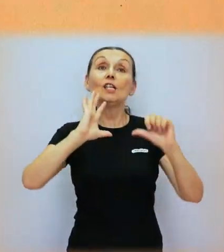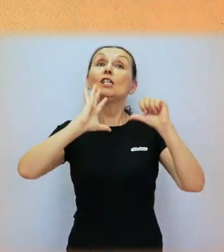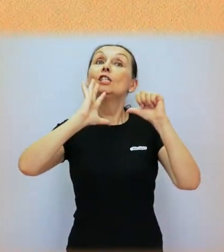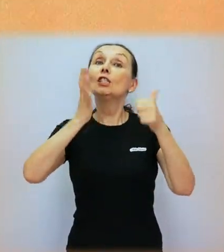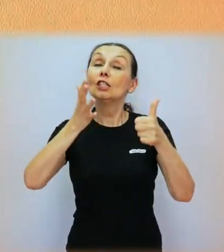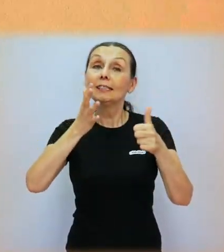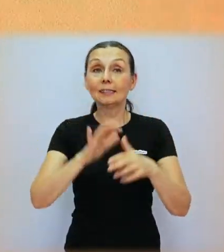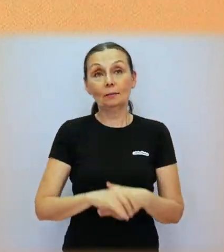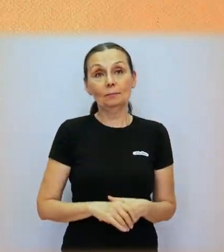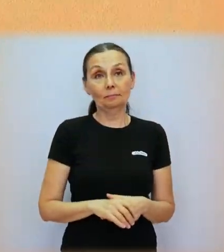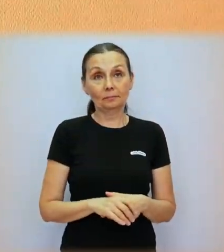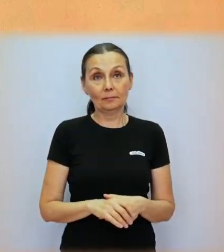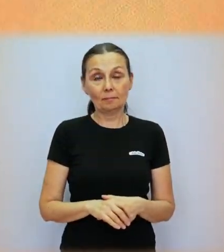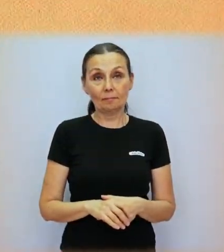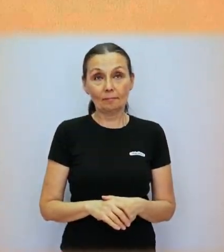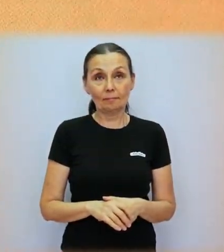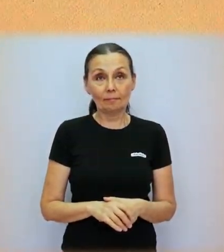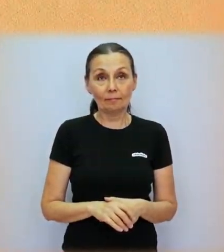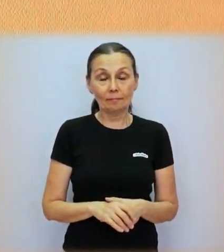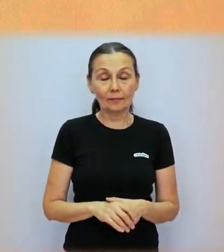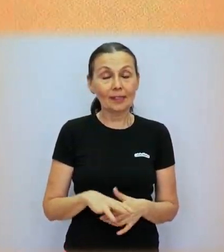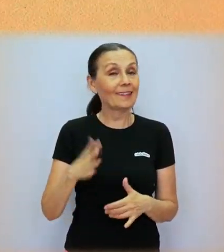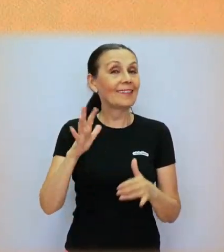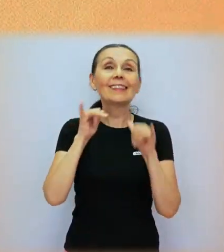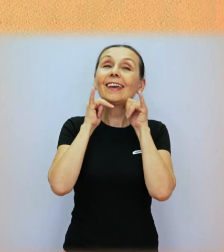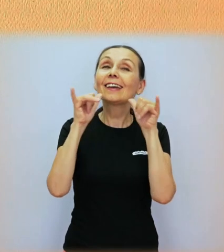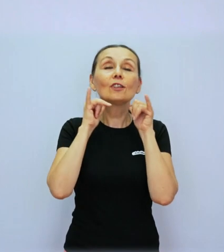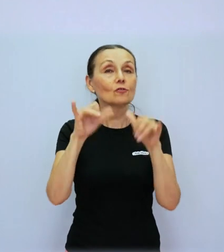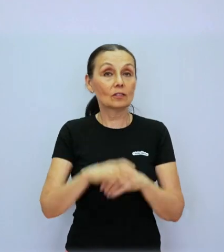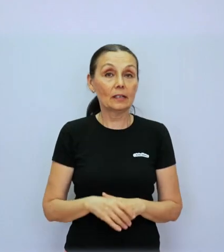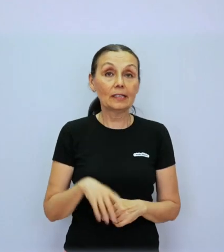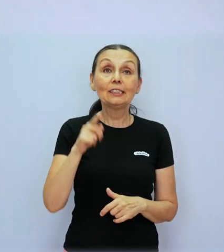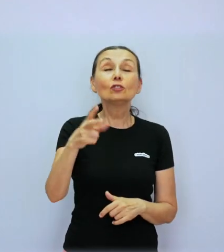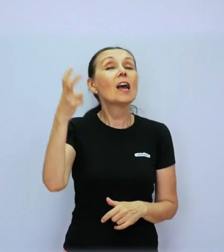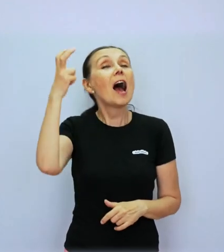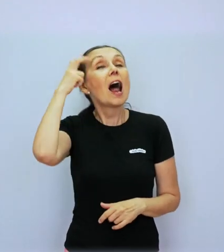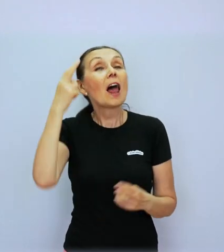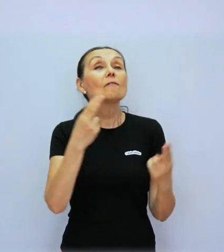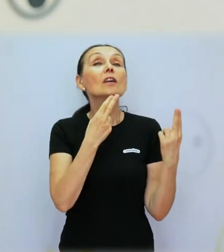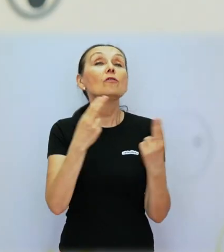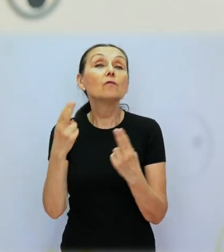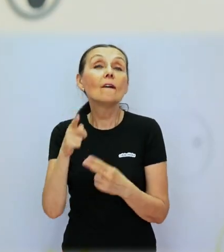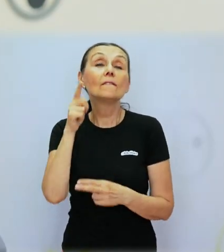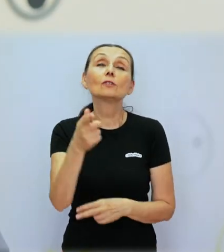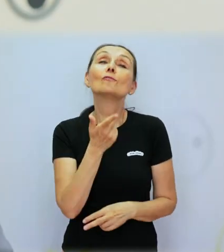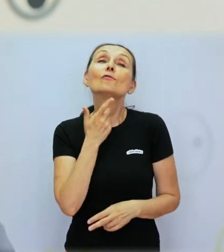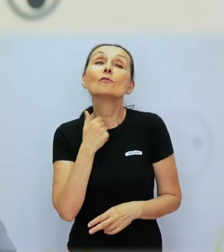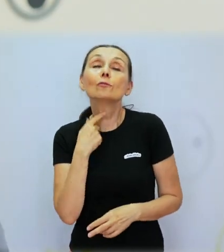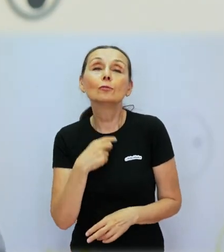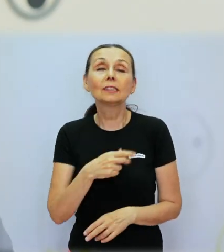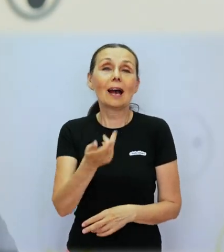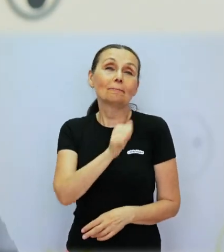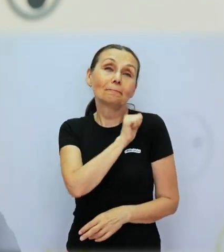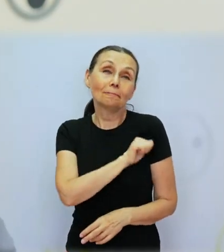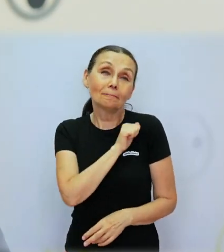slova. Po štvrtej, nekryčte. No a čo je hlavne dôležité,